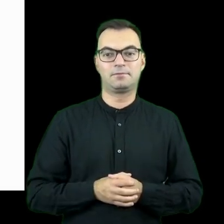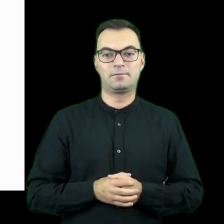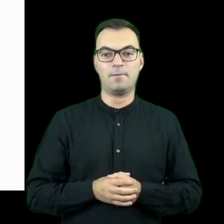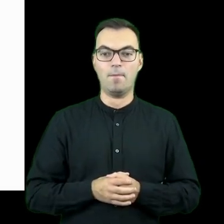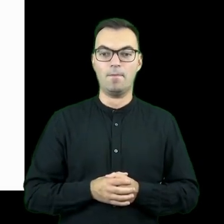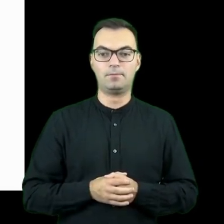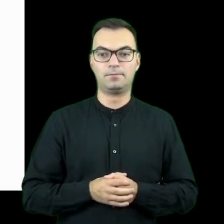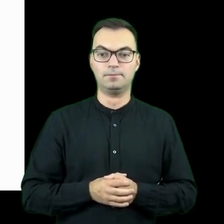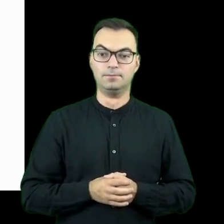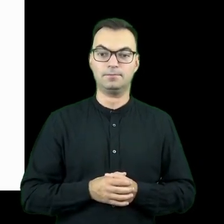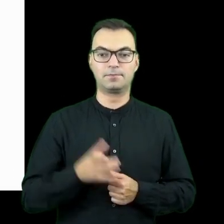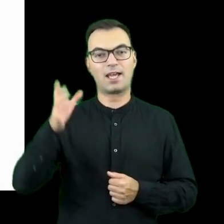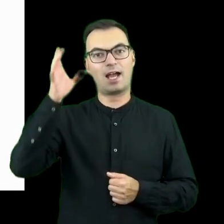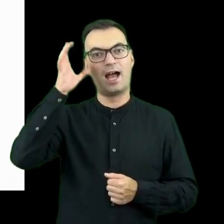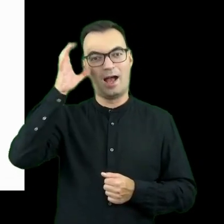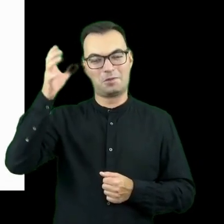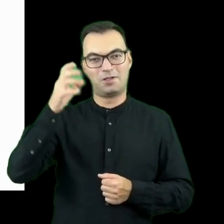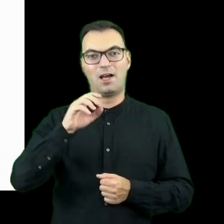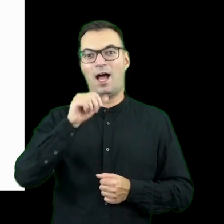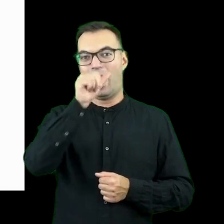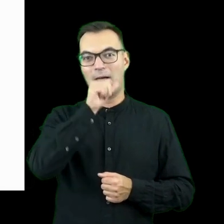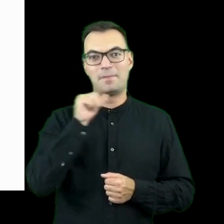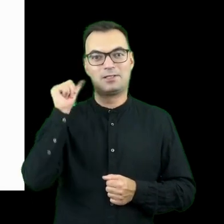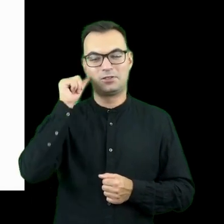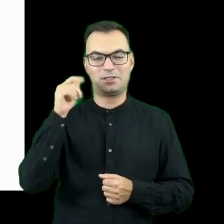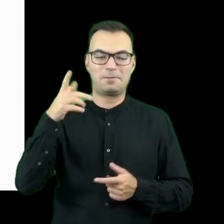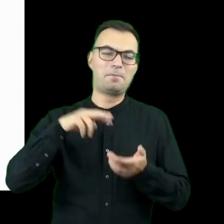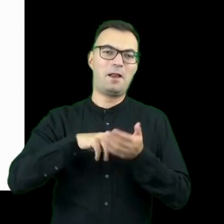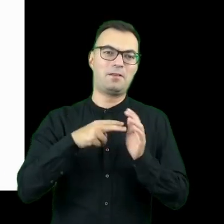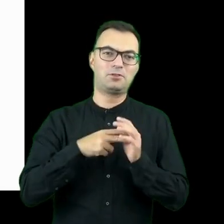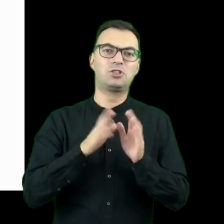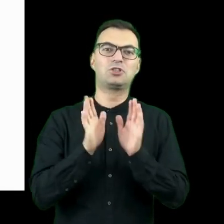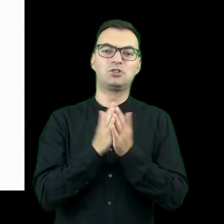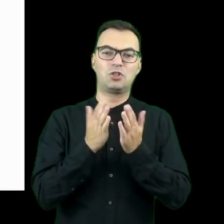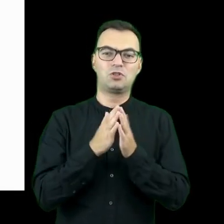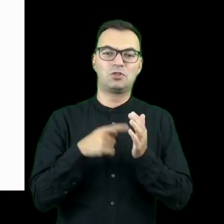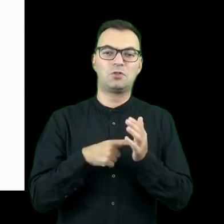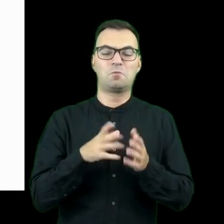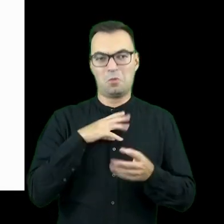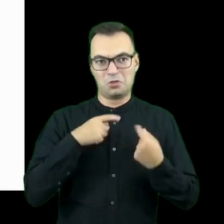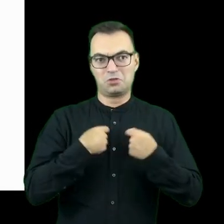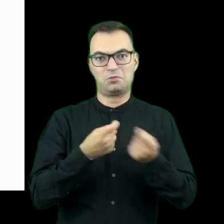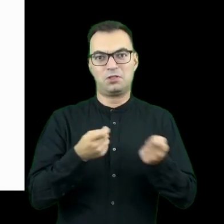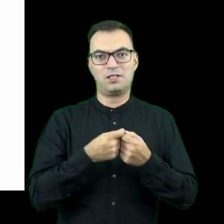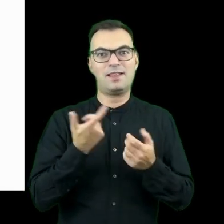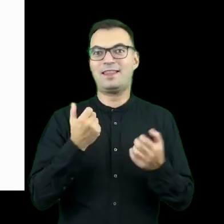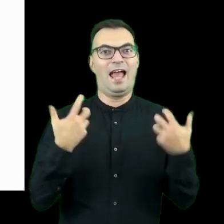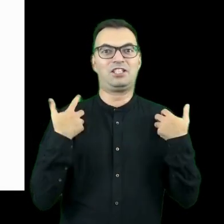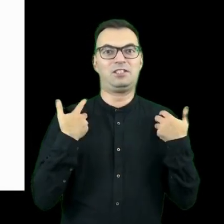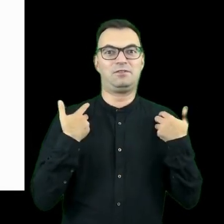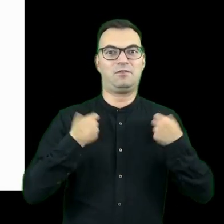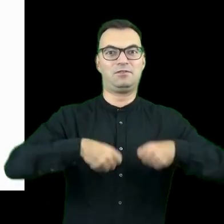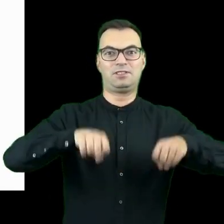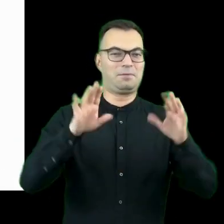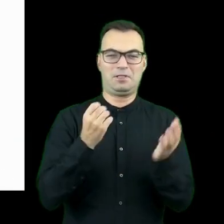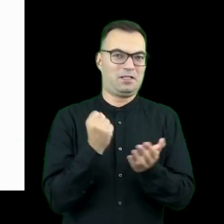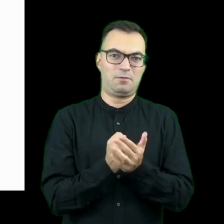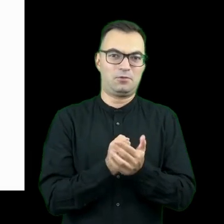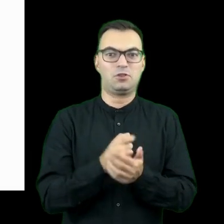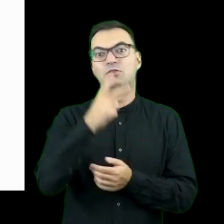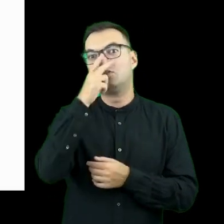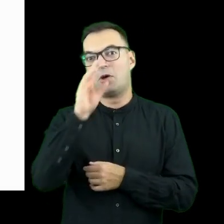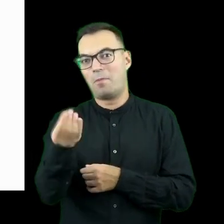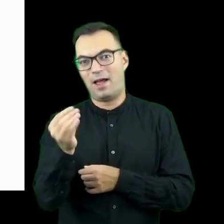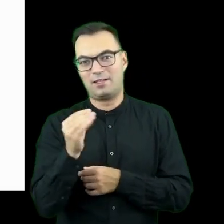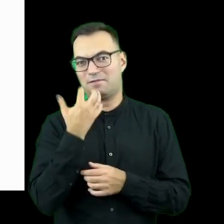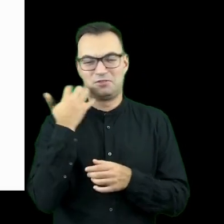twórca te Amazona założył, że książki są produktem, który można sprzedawać nie fizycznie, dlatego, że człowiek nie potrzebuje zobaczyć jej